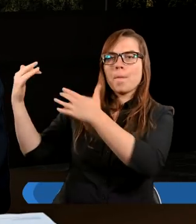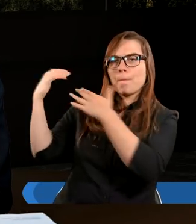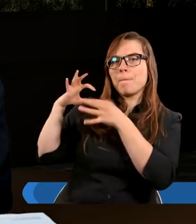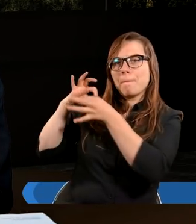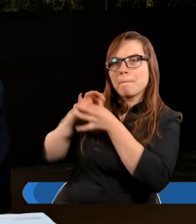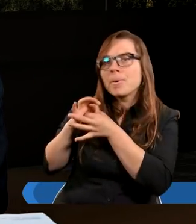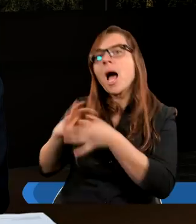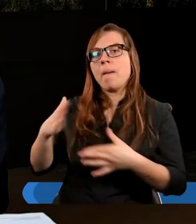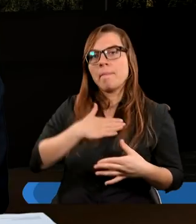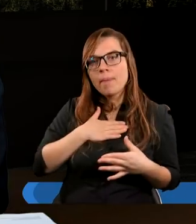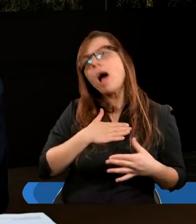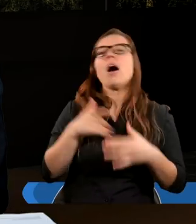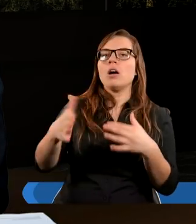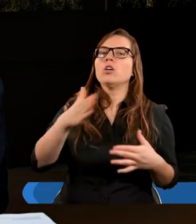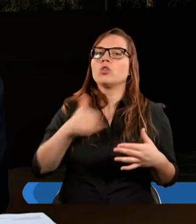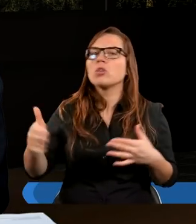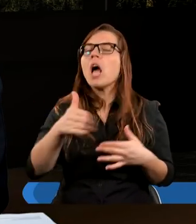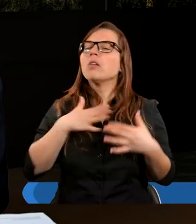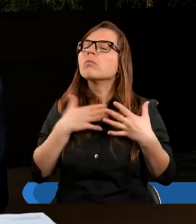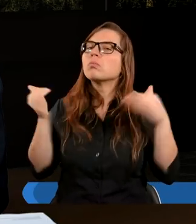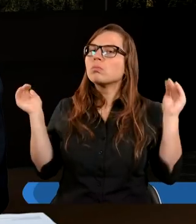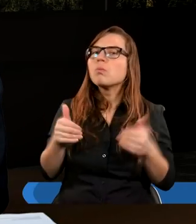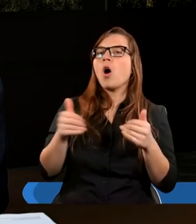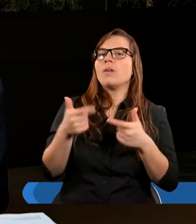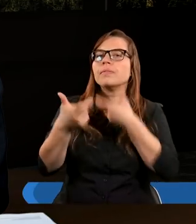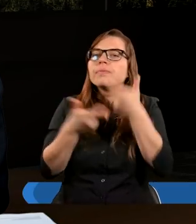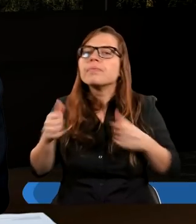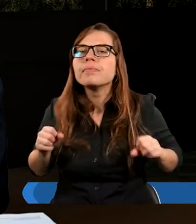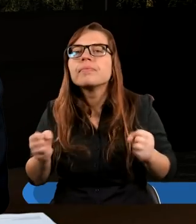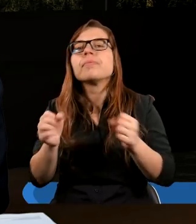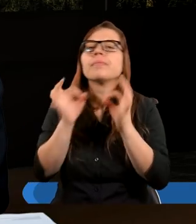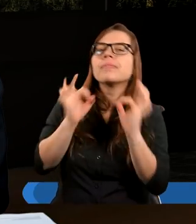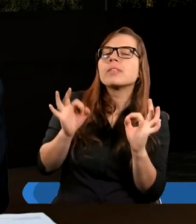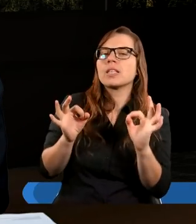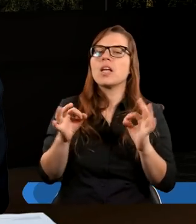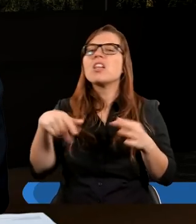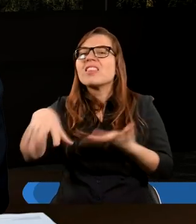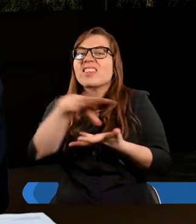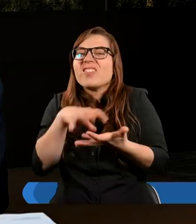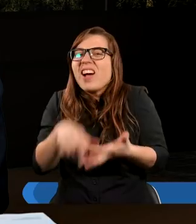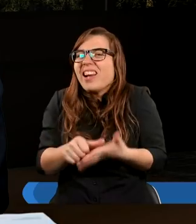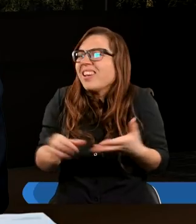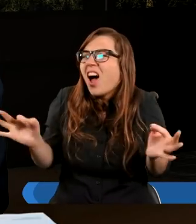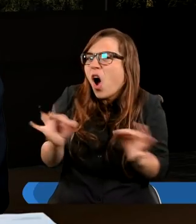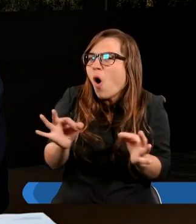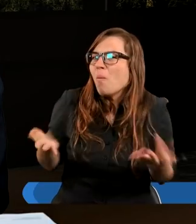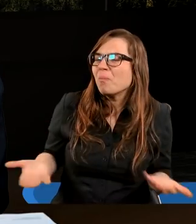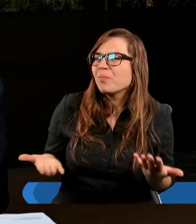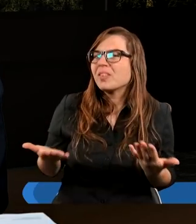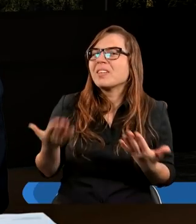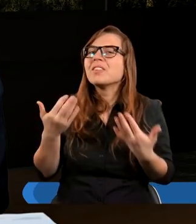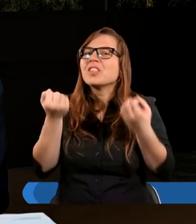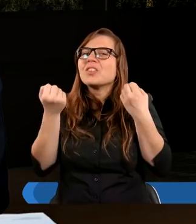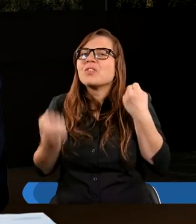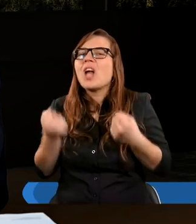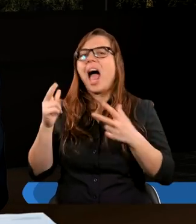tej miłości i jedności, ale jednak jakby nie było, no jesteśmy w grzesznym świecie i zresztą